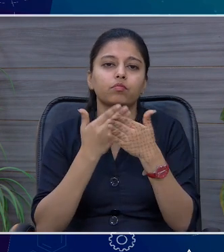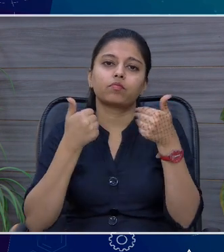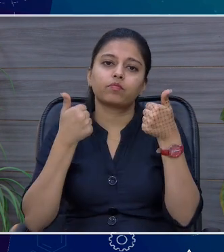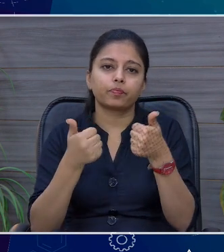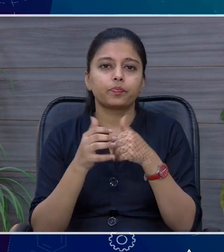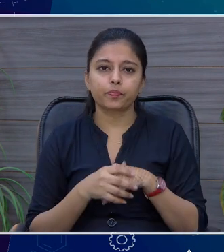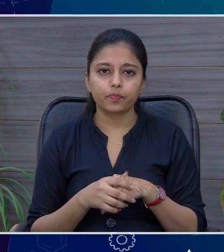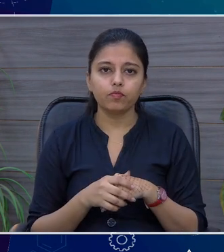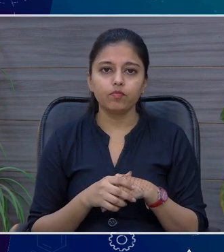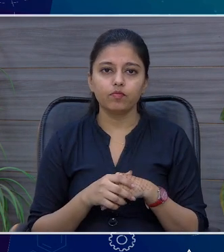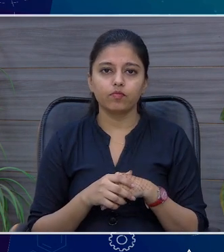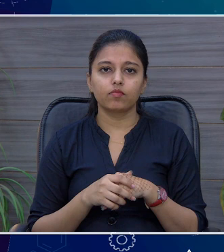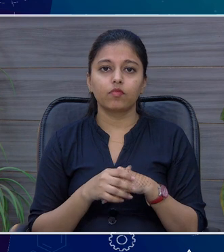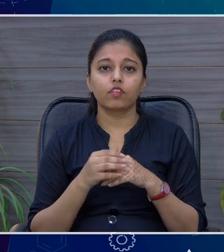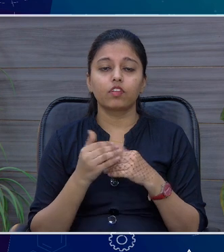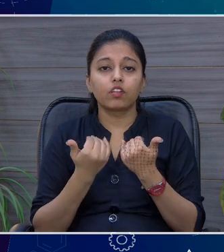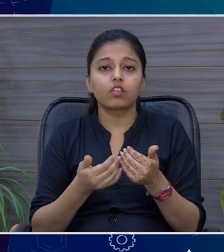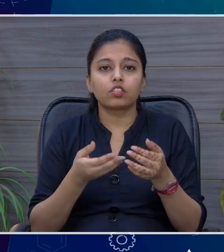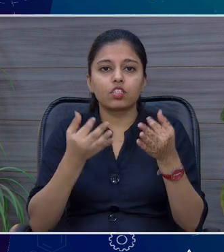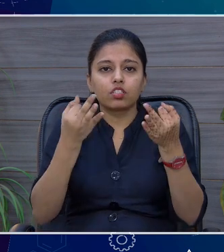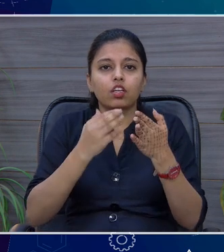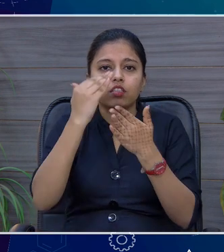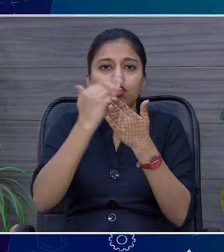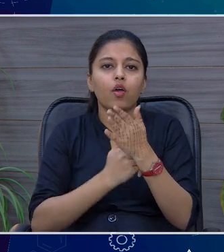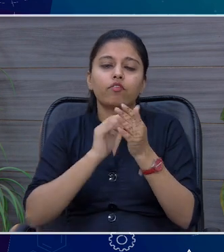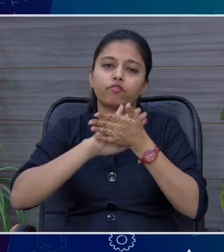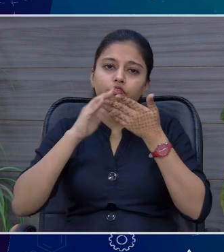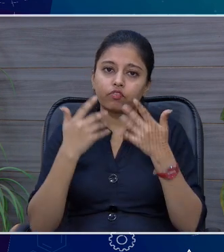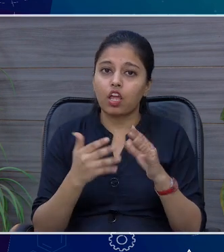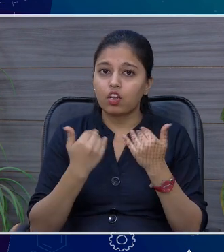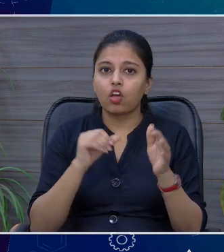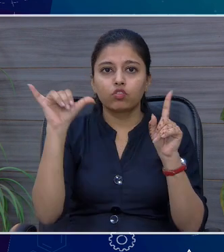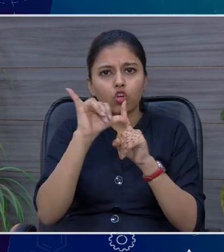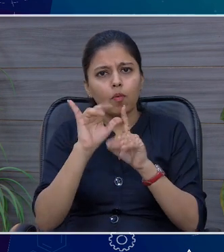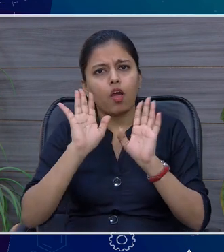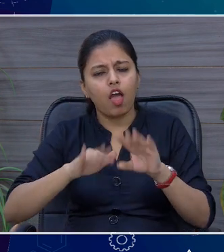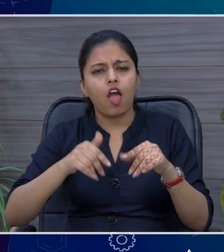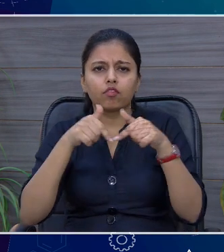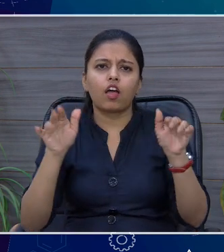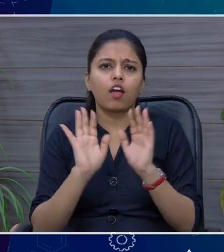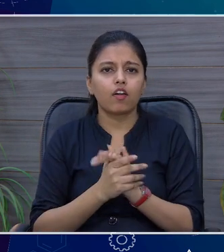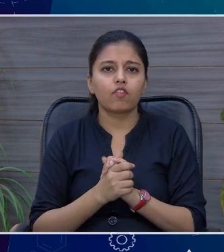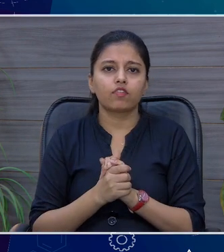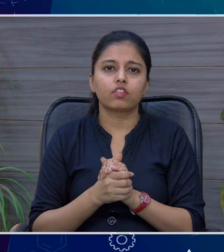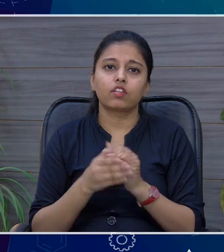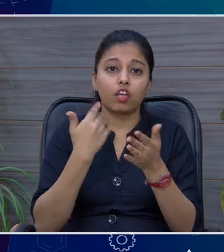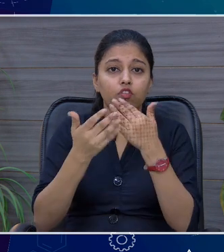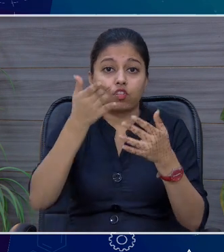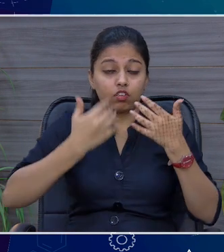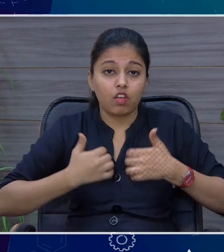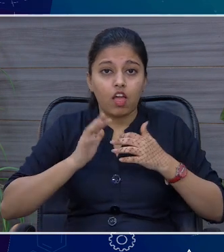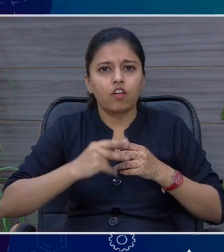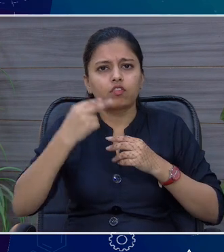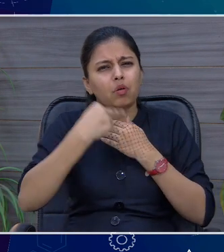किया हमारा ये विशेश सेशन यहीं पर समाप्त होता है ये यूट्यूब पर अवेलेबल रहने वाला है जब आपका मन हो इसको जरूर देखिएगा